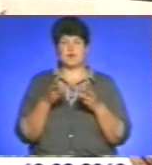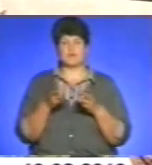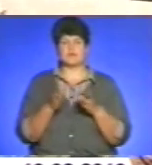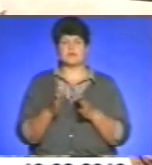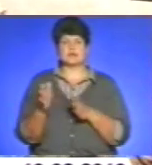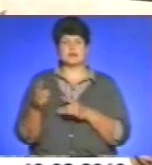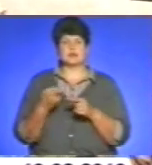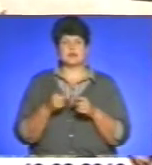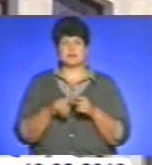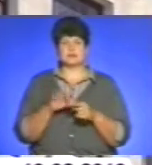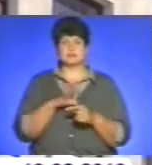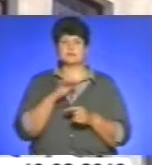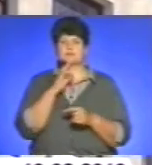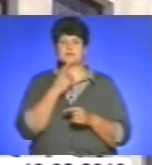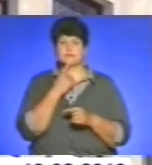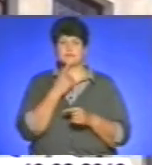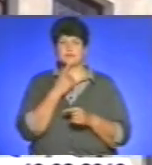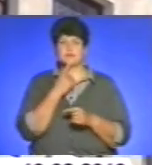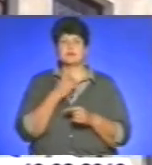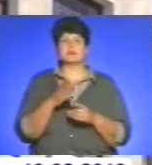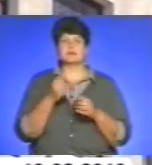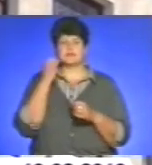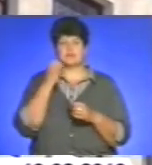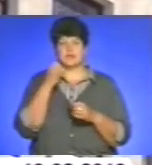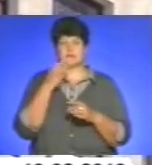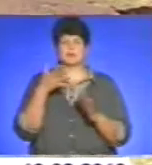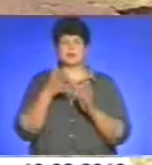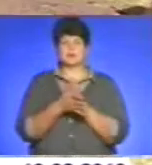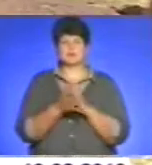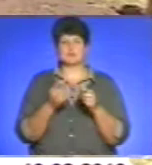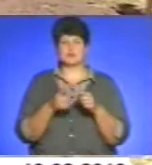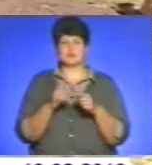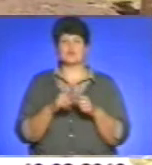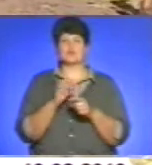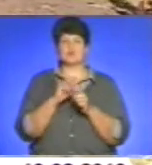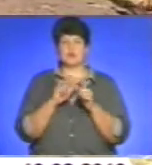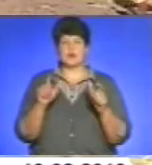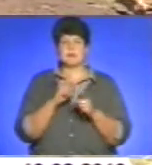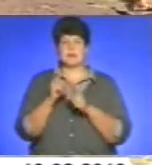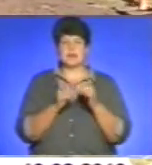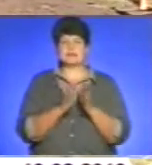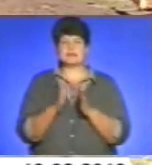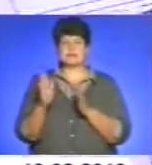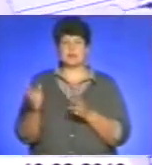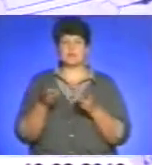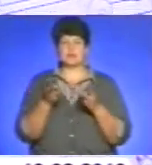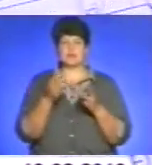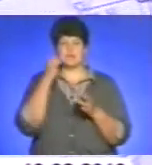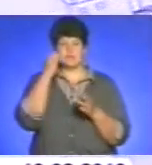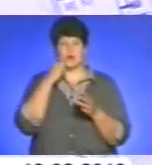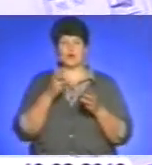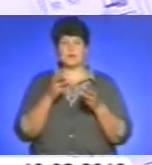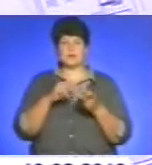створювало труднощі. Завдяки реалізації проєкту ЄС у школі також міняють систему опалення. Стару котельню